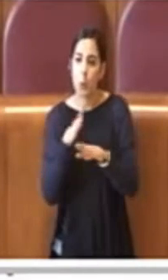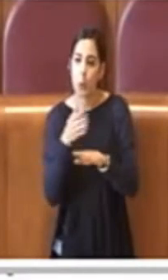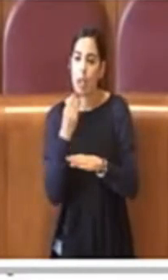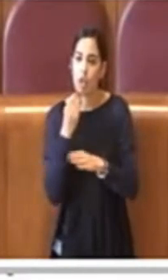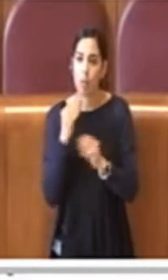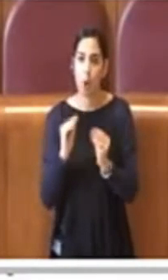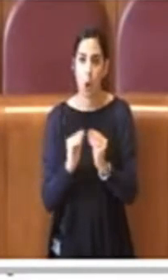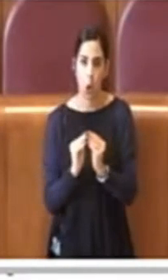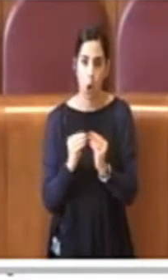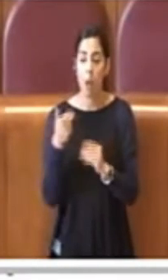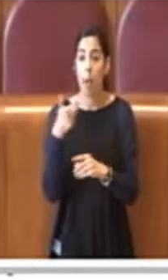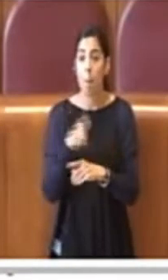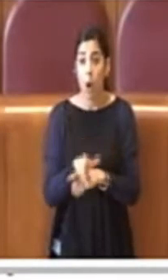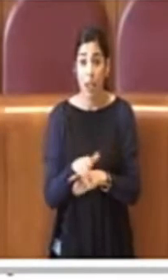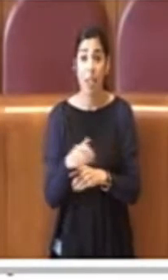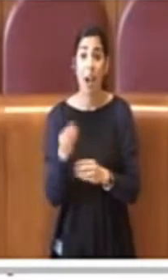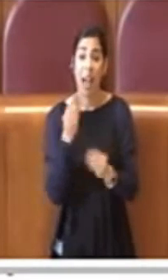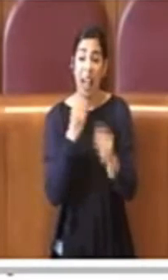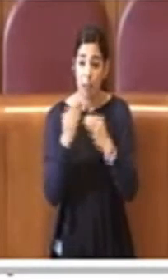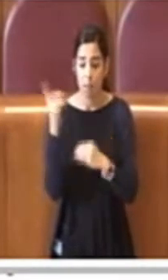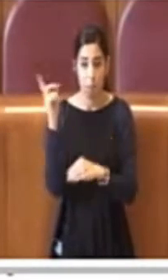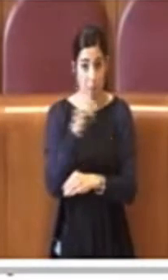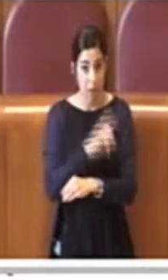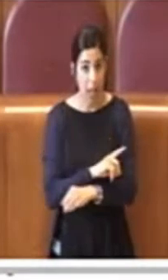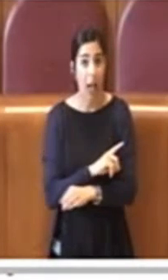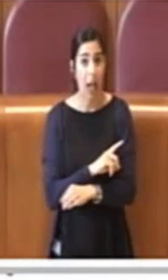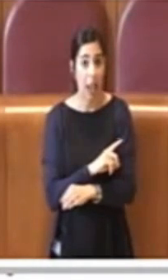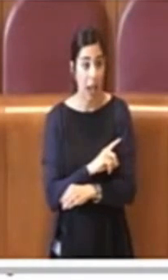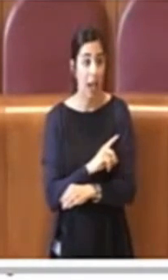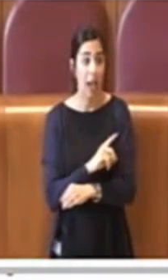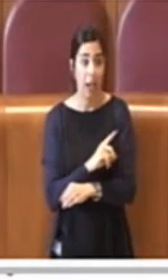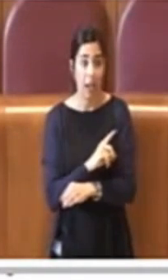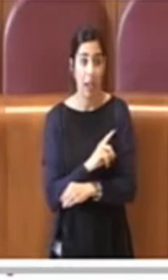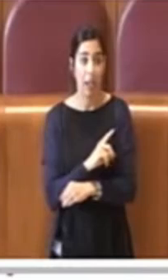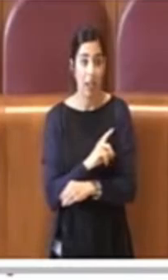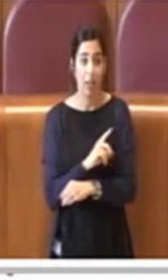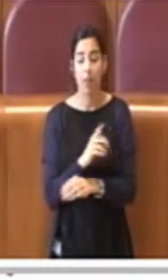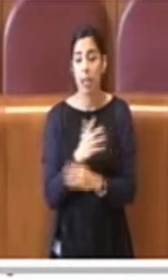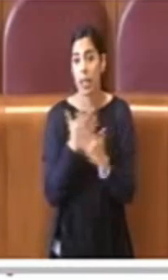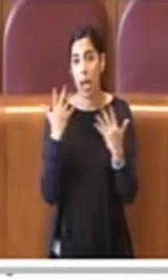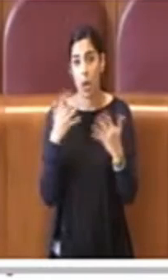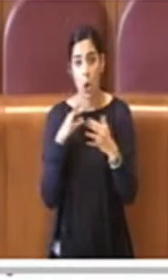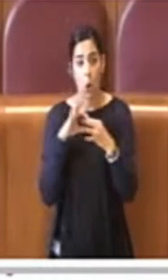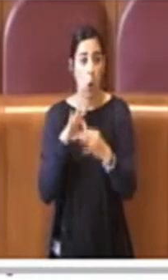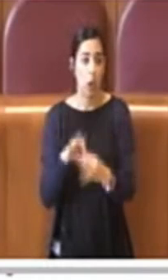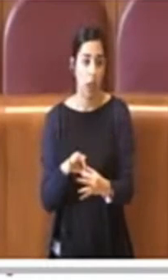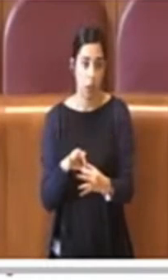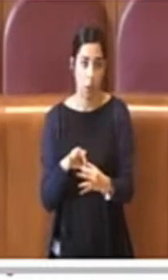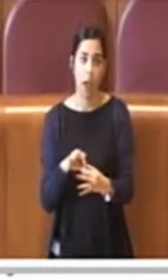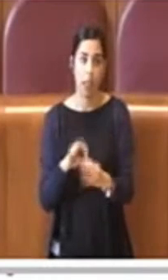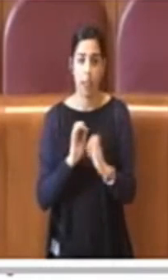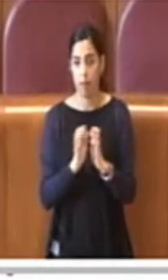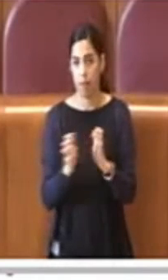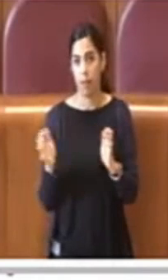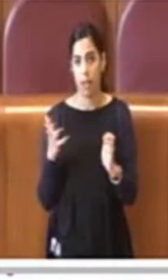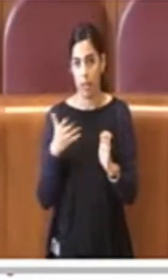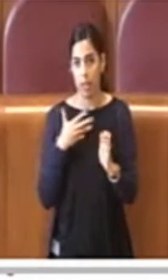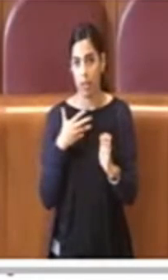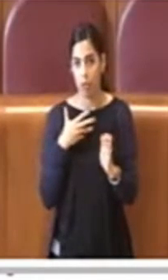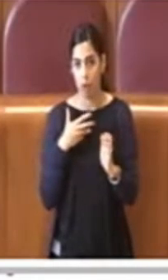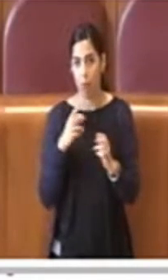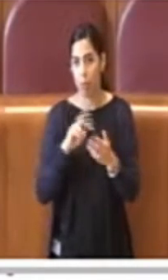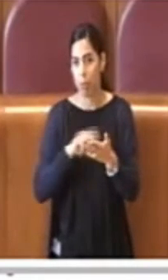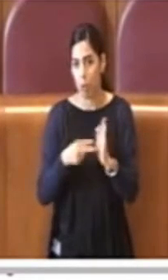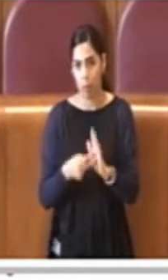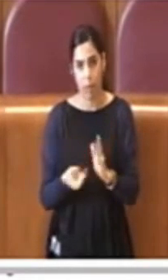una cattiva alimentazione porta poi dietro di sé anche tutta una serie di altre problematiche